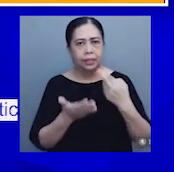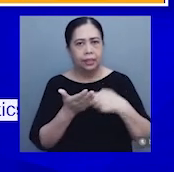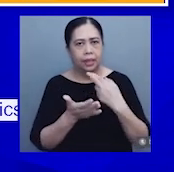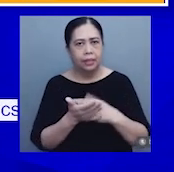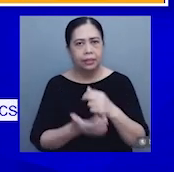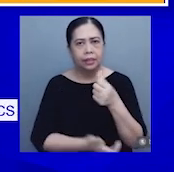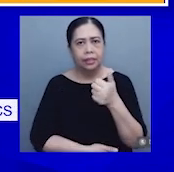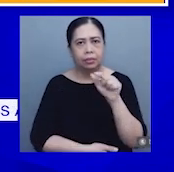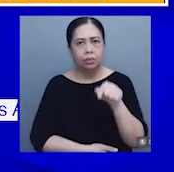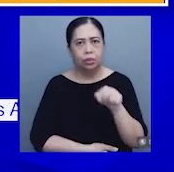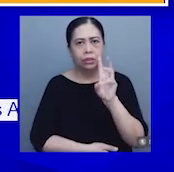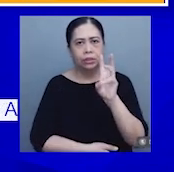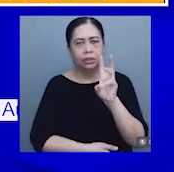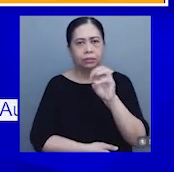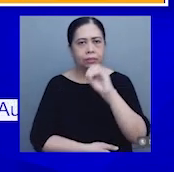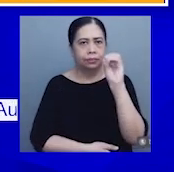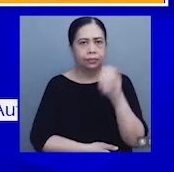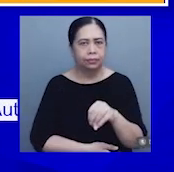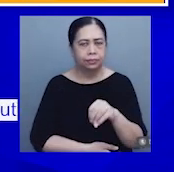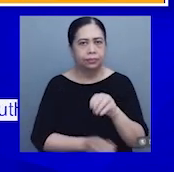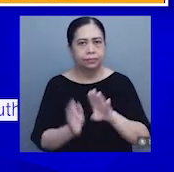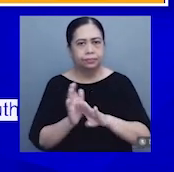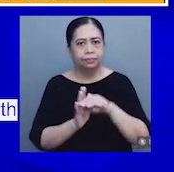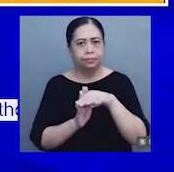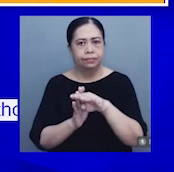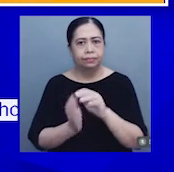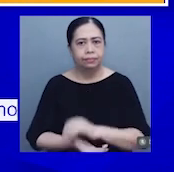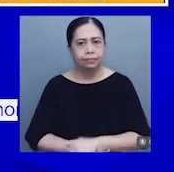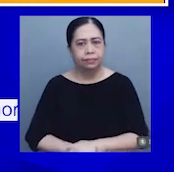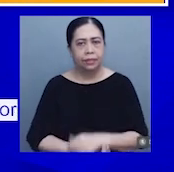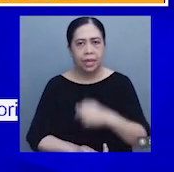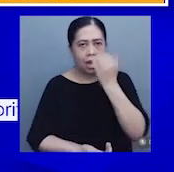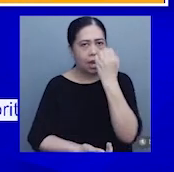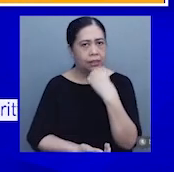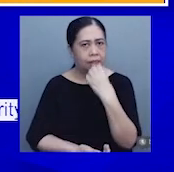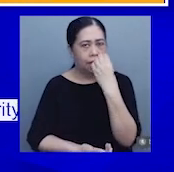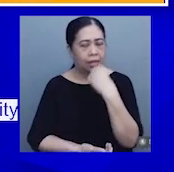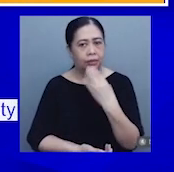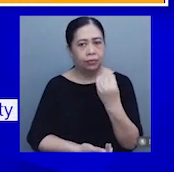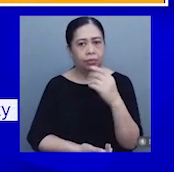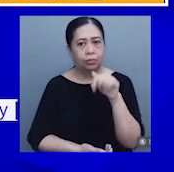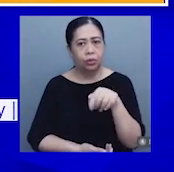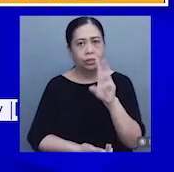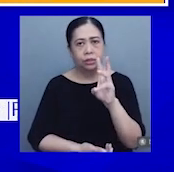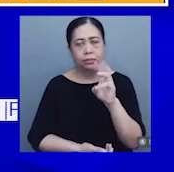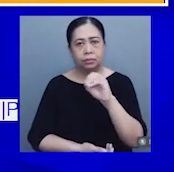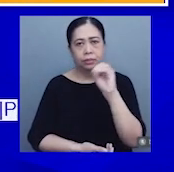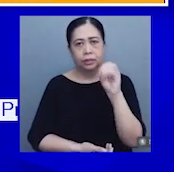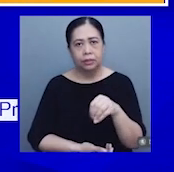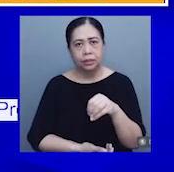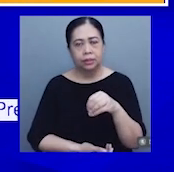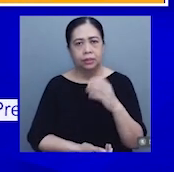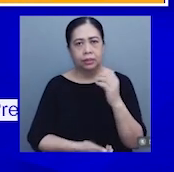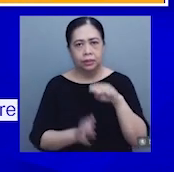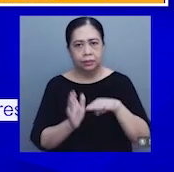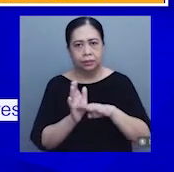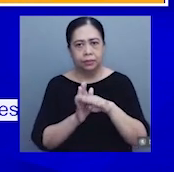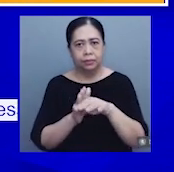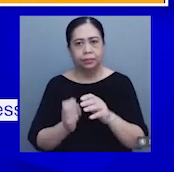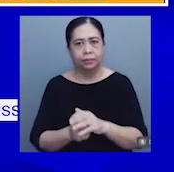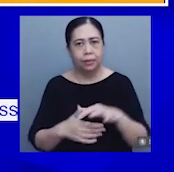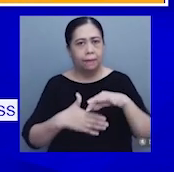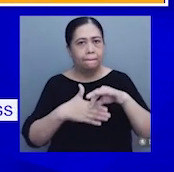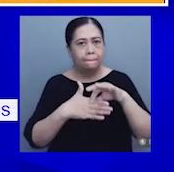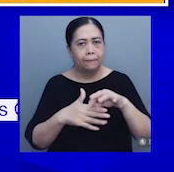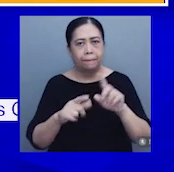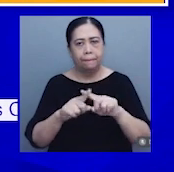10.6% inflation. Mais na may 14.6% inflation. Meat and